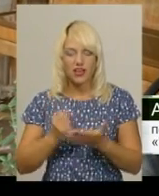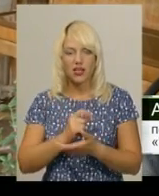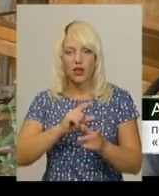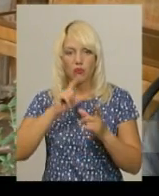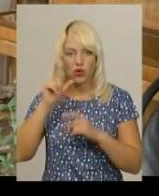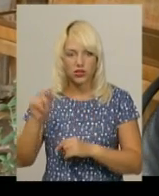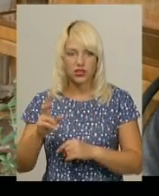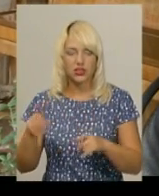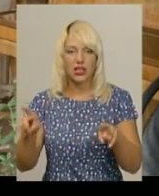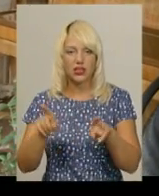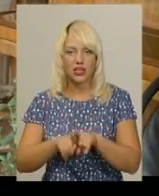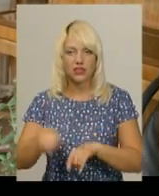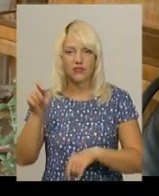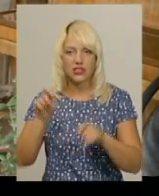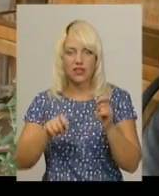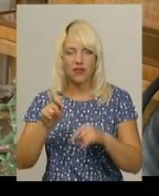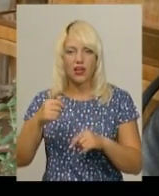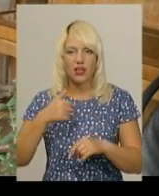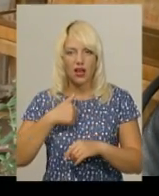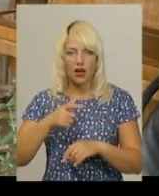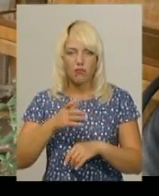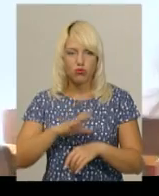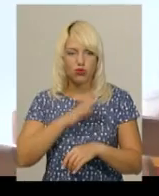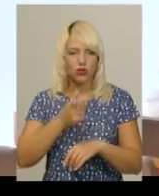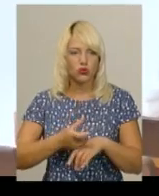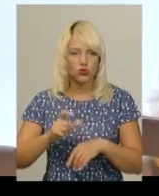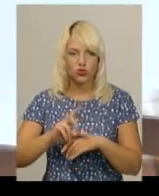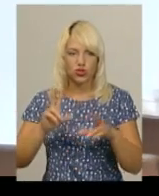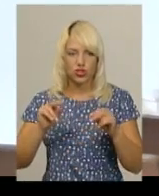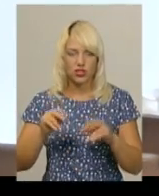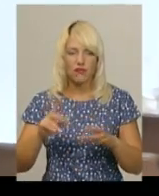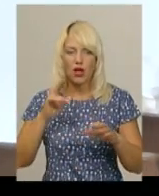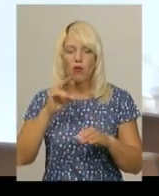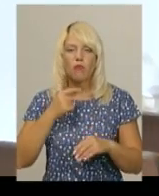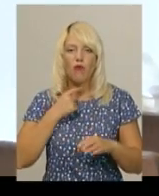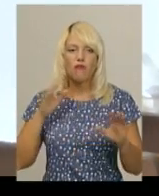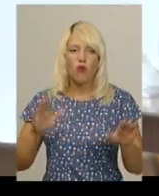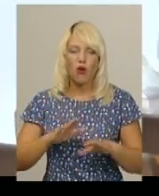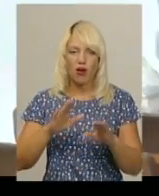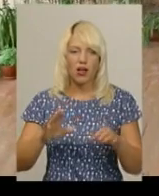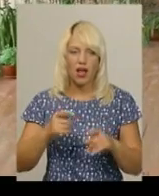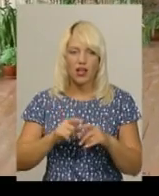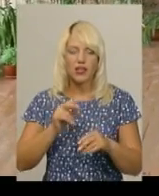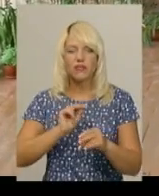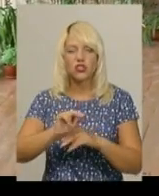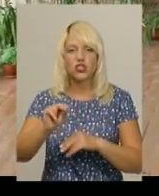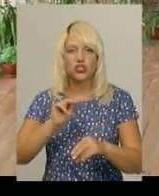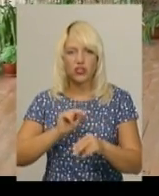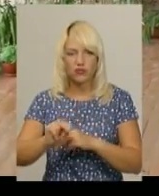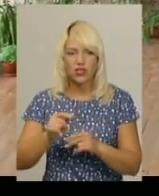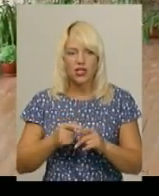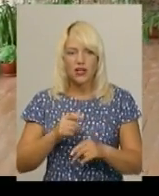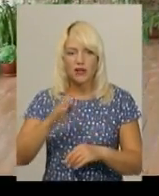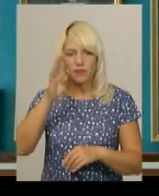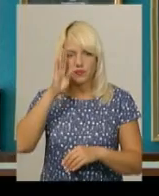і тим паче на такий фестиваль, я була дуже-дуже щаслива. Вокалу з семи років Анастасією вчив викладач естрадного сольного співу